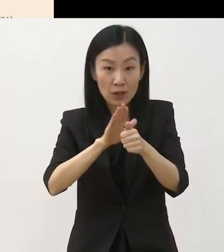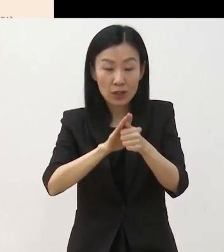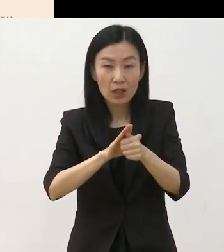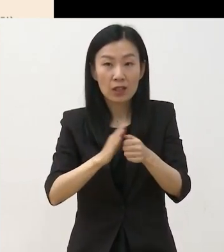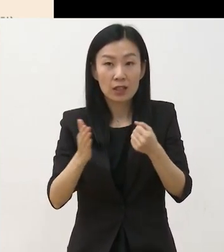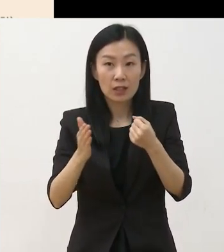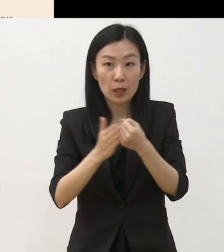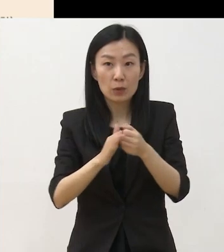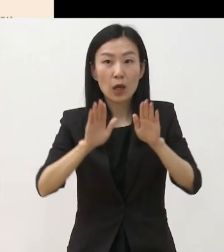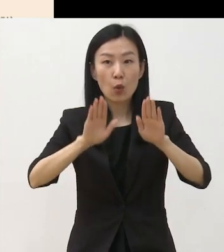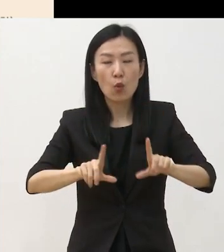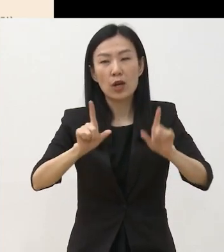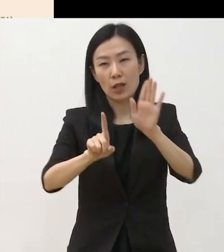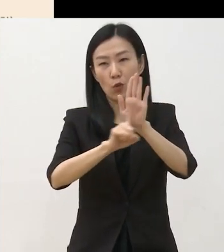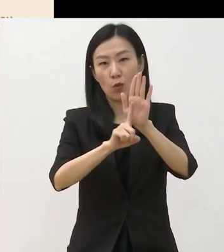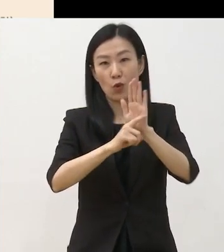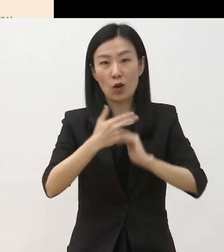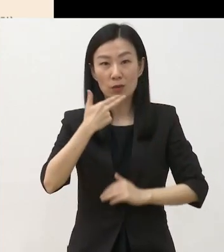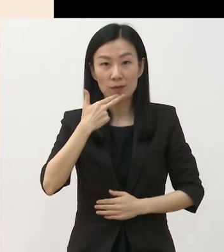해당이 없습니다